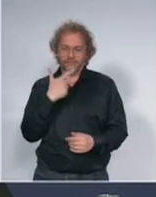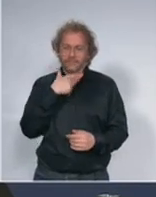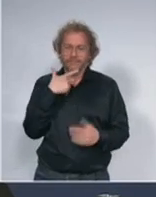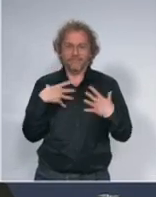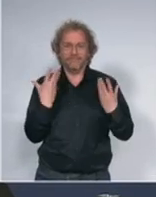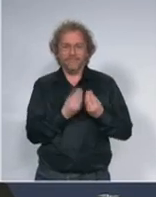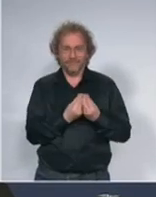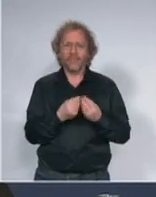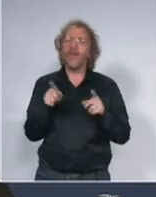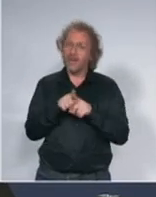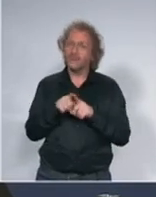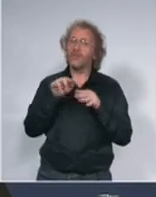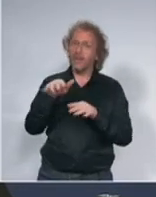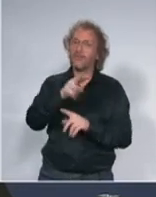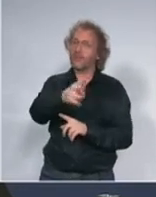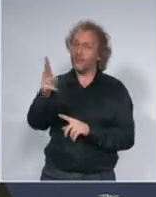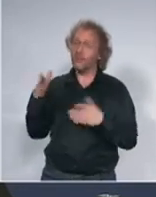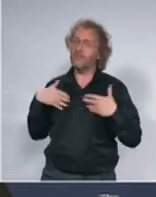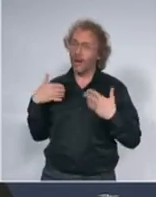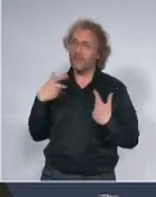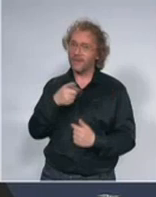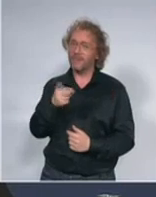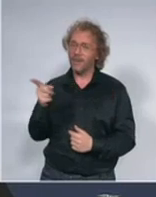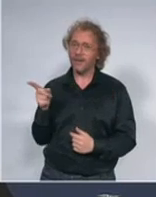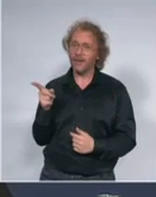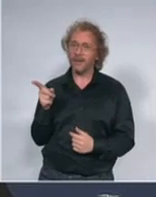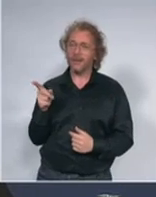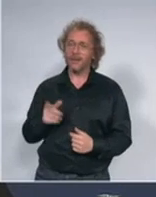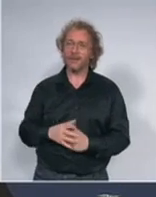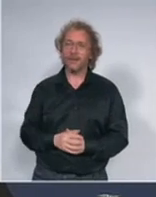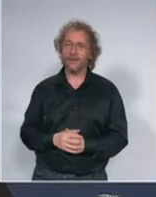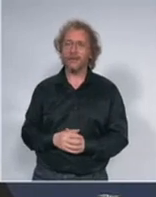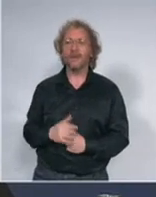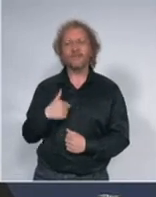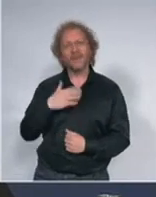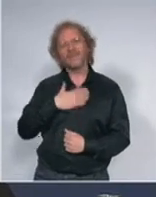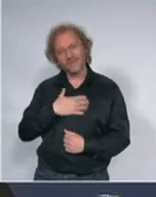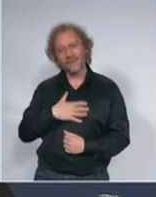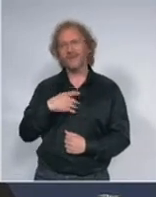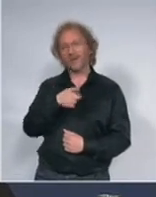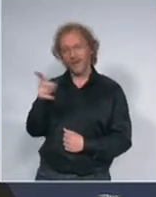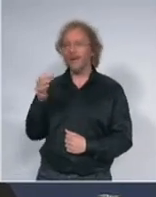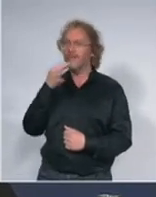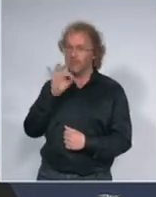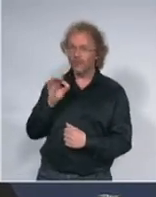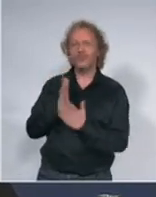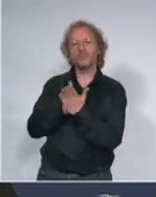kažem a ti drugi koji će proći što je mene jako drago bolje nego ja ako se zarazim